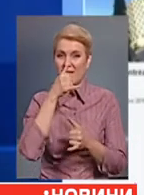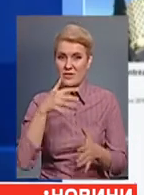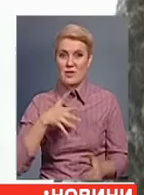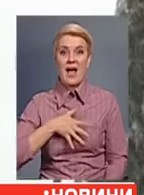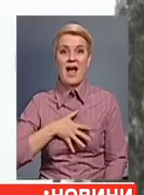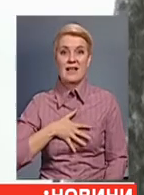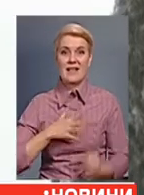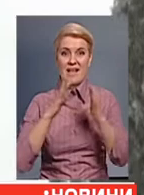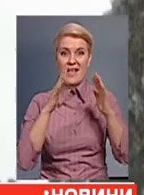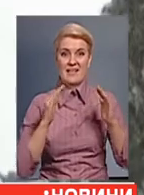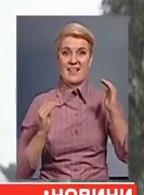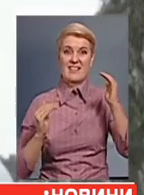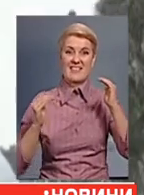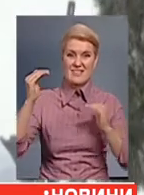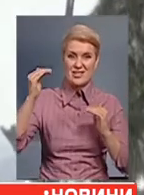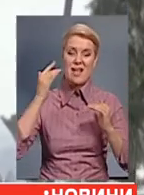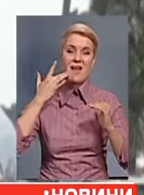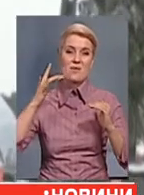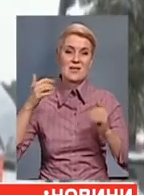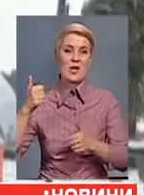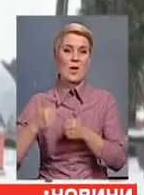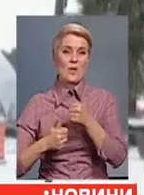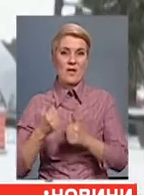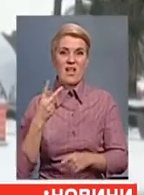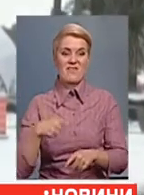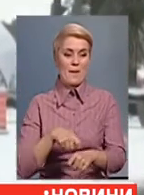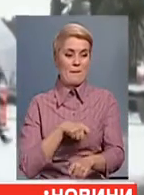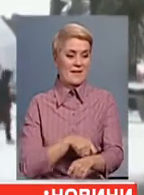Канадська ялинка поступилася своєй американській конкуренції на два метри.